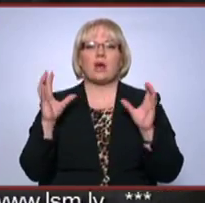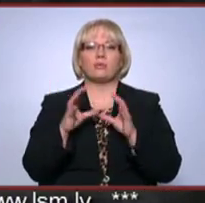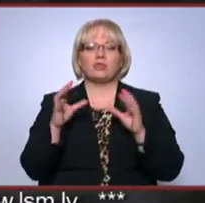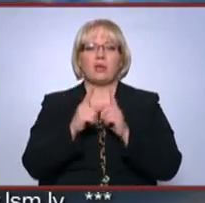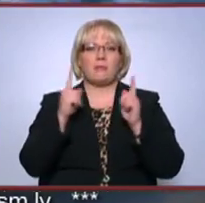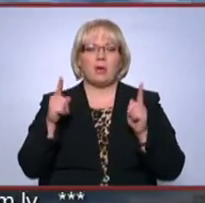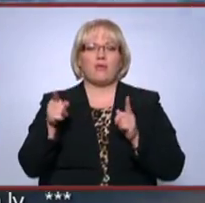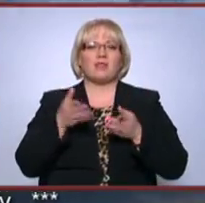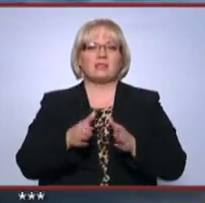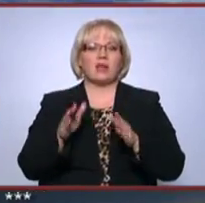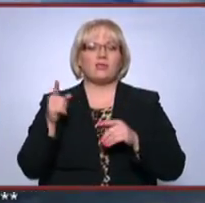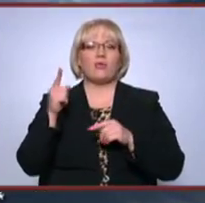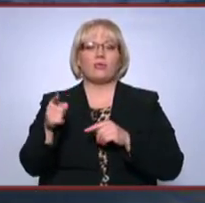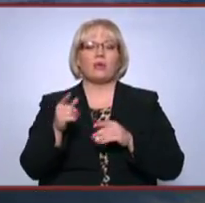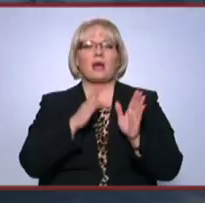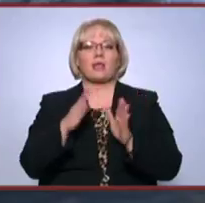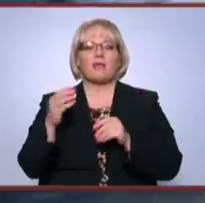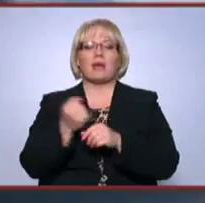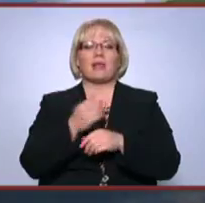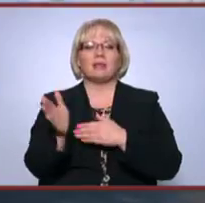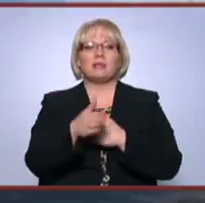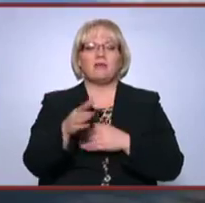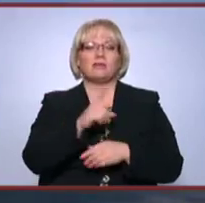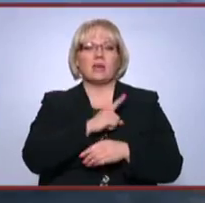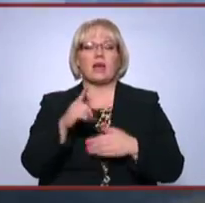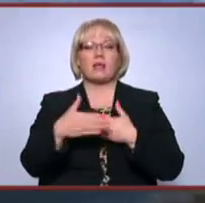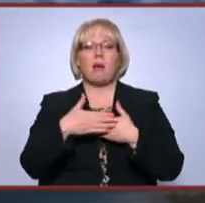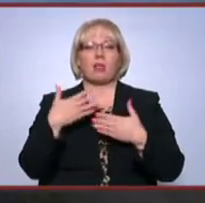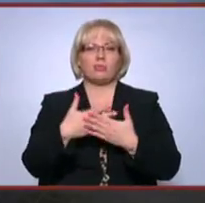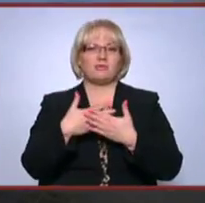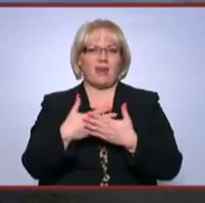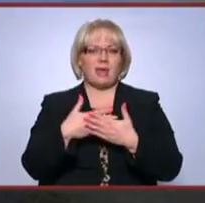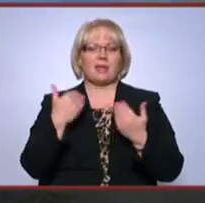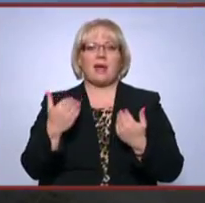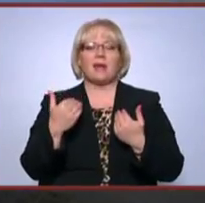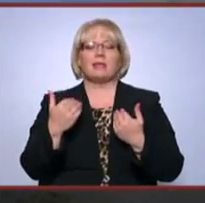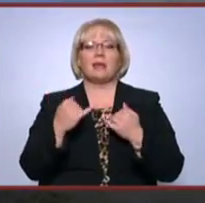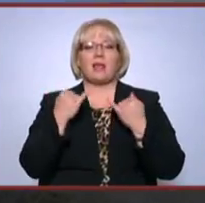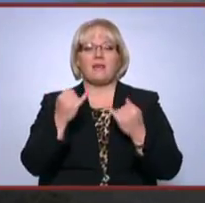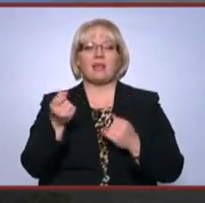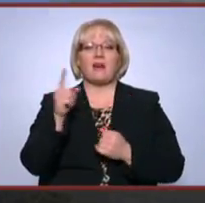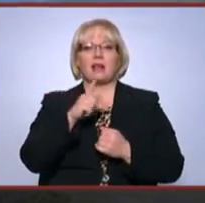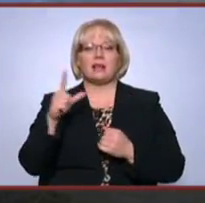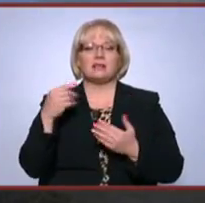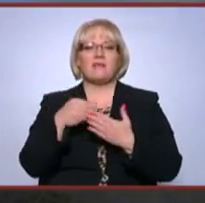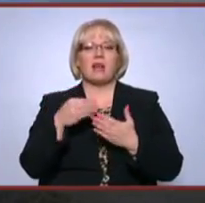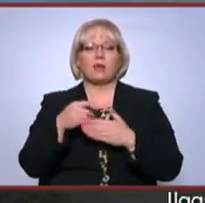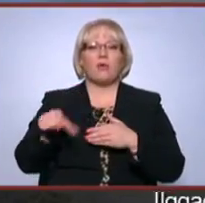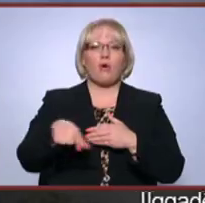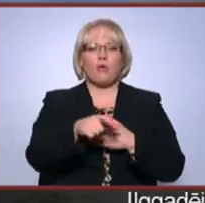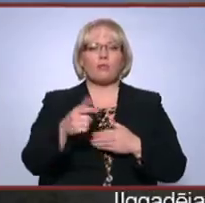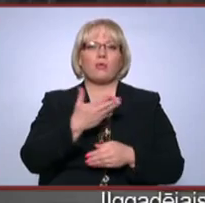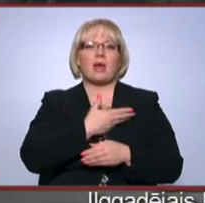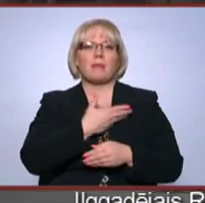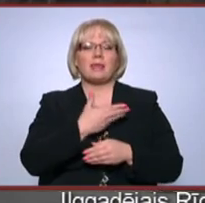laikam jau ilgu laiku iepriekš gatavojas gan zivi sāri, gan malu zvejnieki. Šogad atvēlēts vairāk līdzekļu vērtīgo upļu iemītnieku